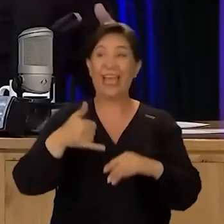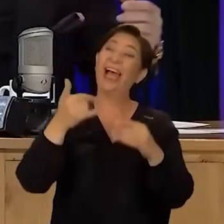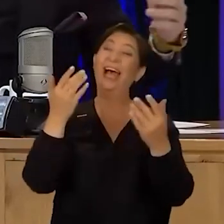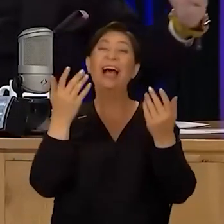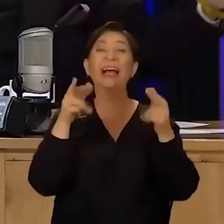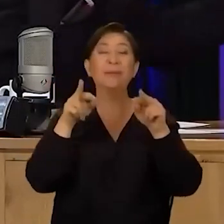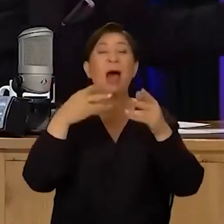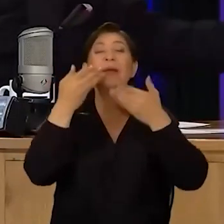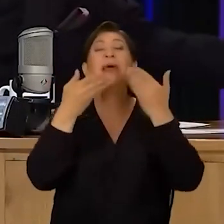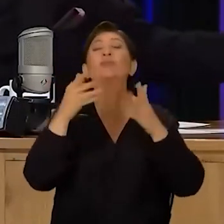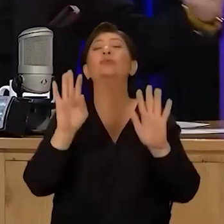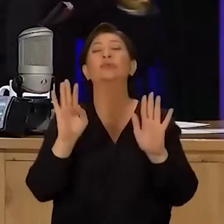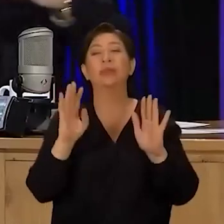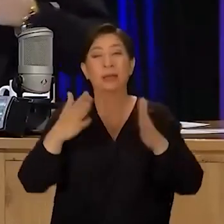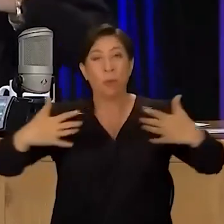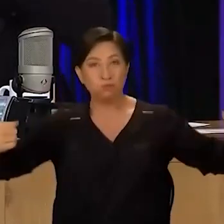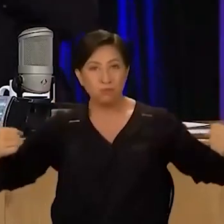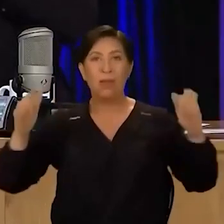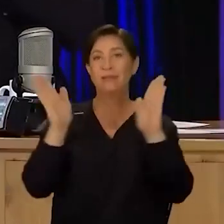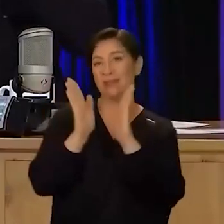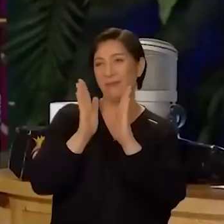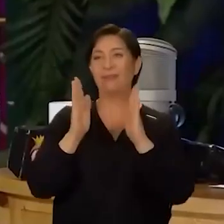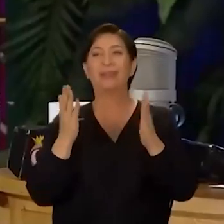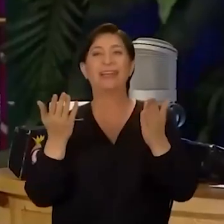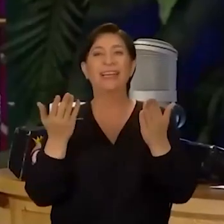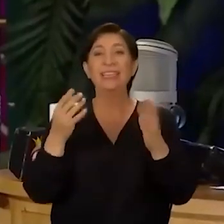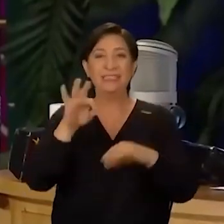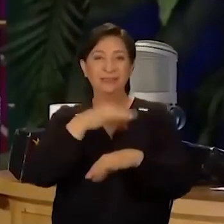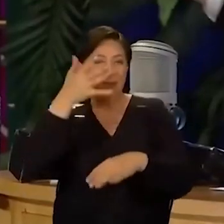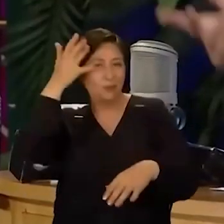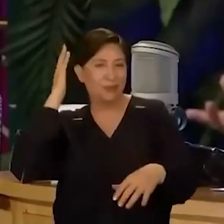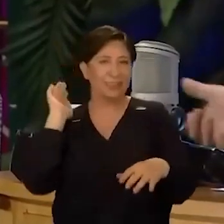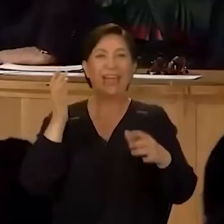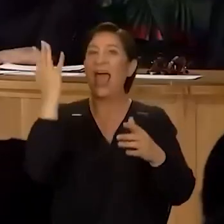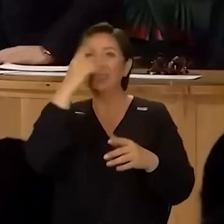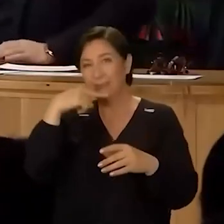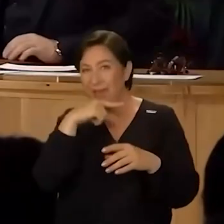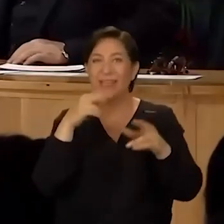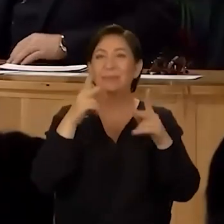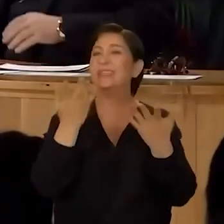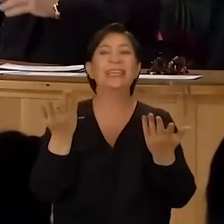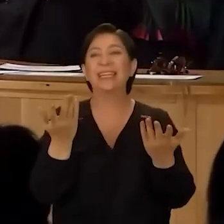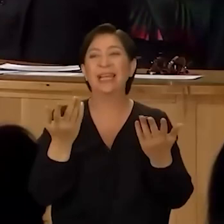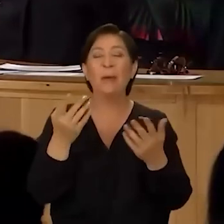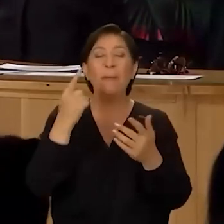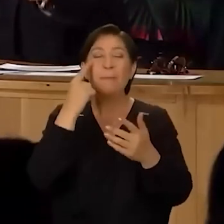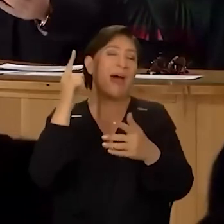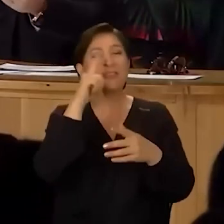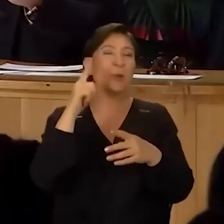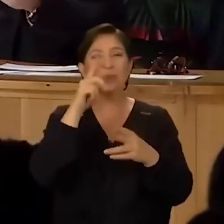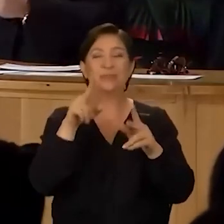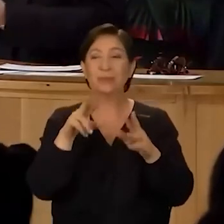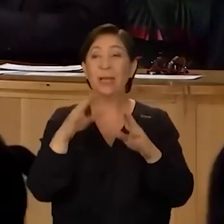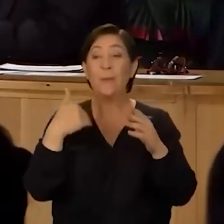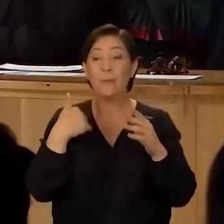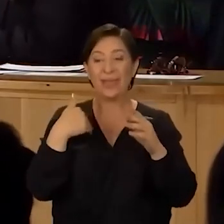boylu, kısa boylu. İşte enine dar. Hiçbir zaman şekil. Sarı şınım. Mesela şöyle şeyler yok senin. Türk müziğinde gibi. Mavi gözlüm